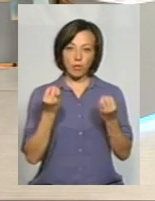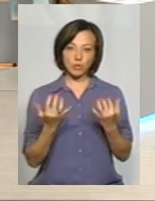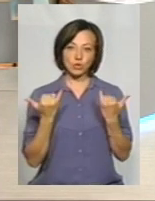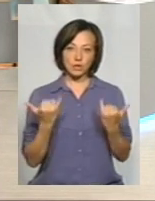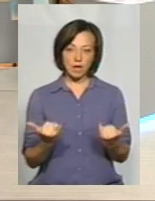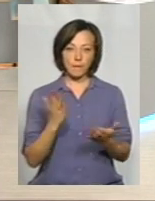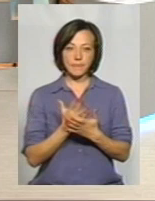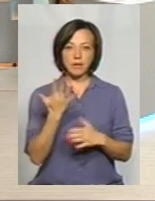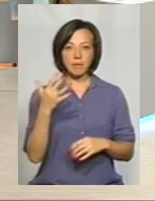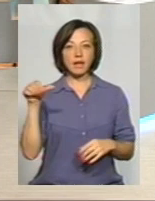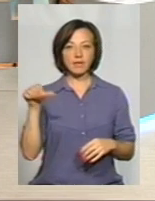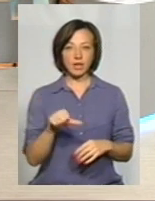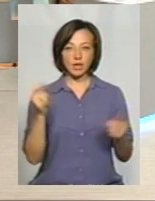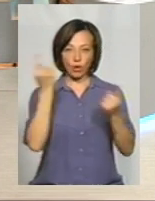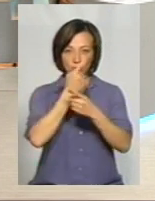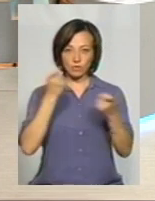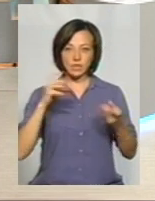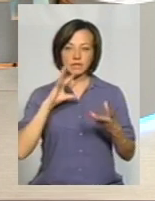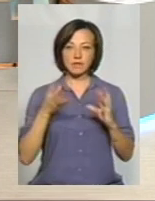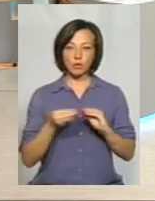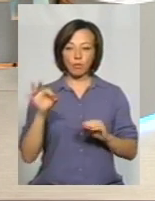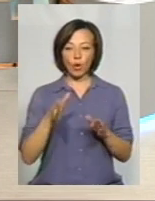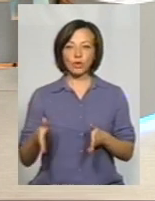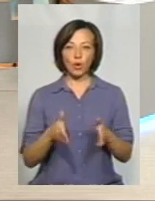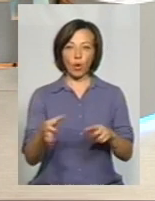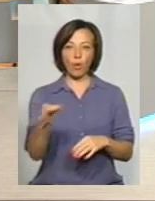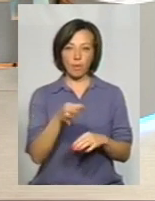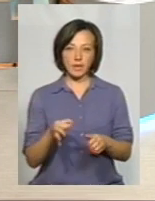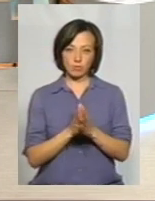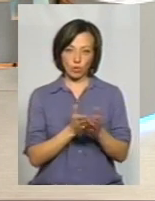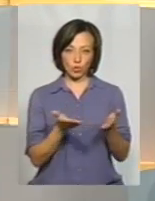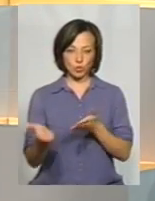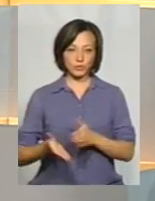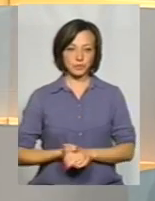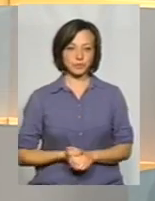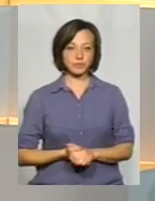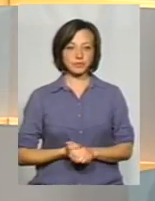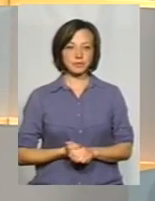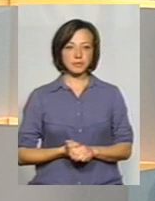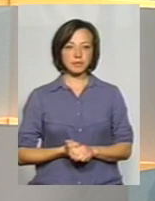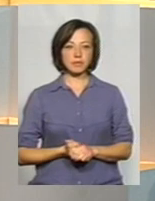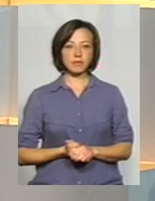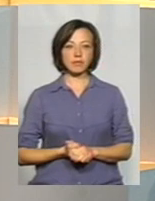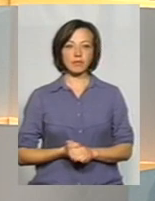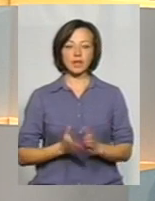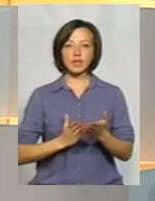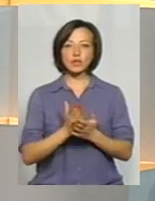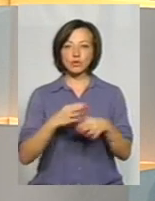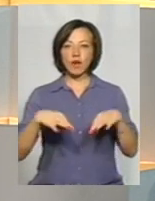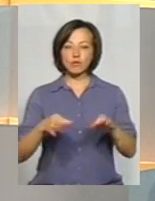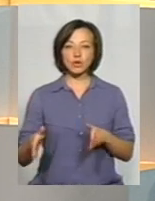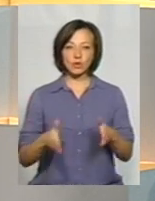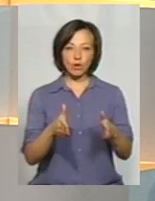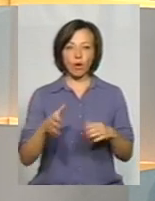зараз маєте 5 хвилин на озвучення звіту про дороги області. Прошу. Служба автобільних доріг у Хмельницькій області